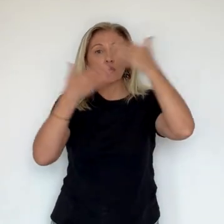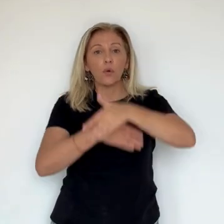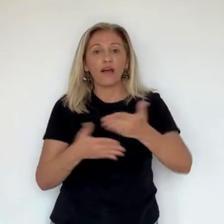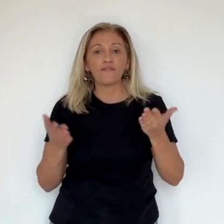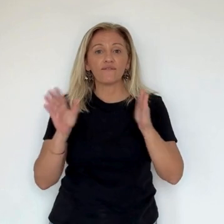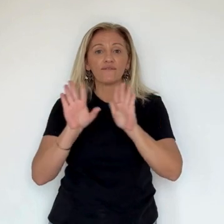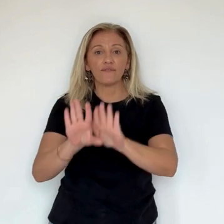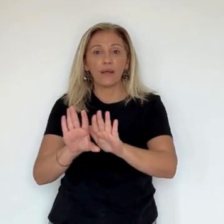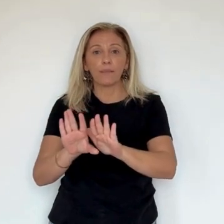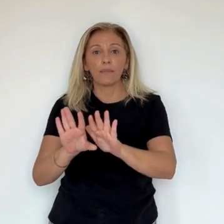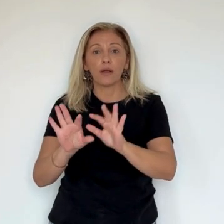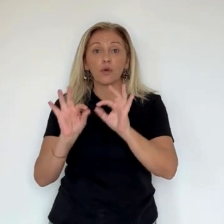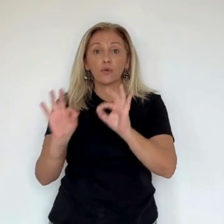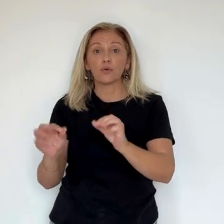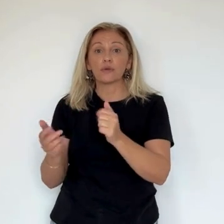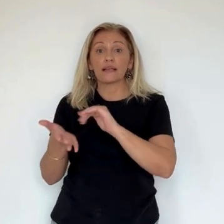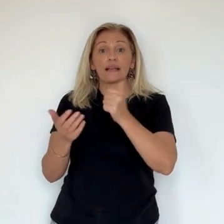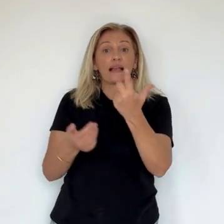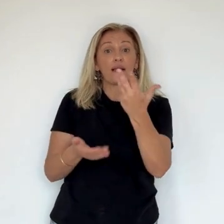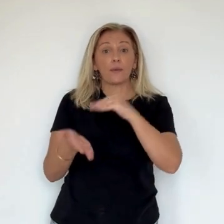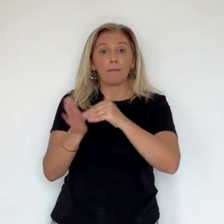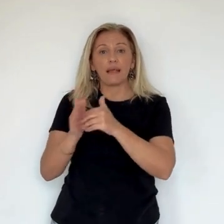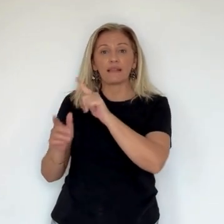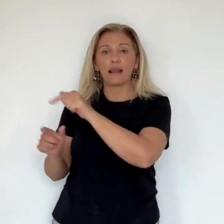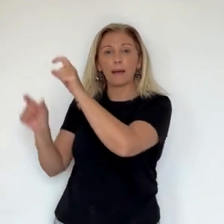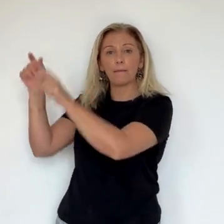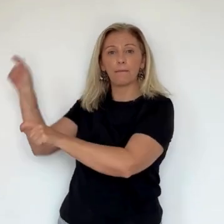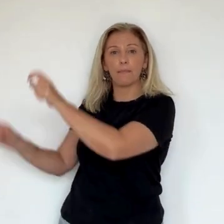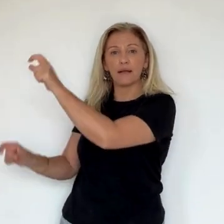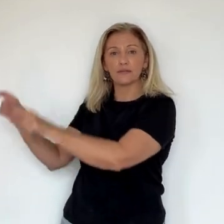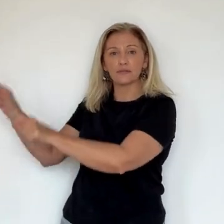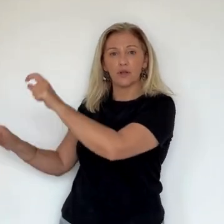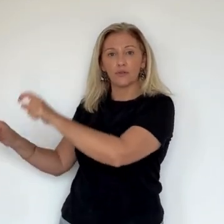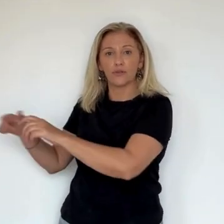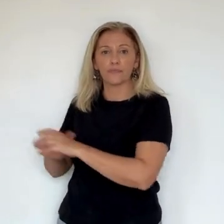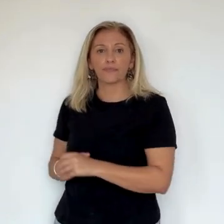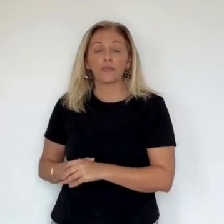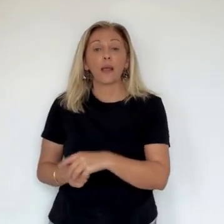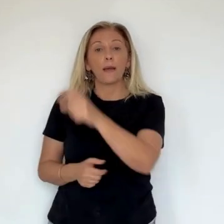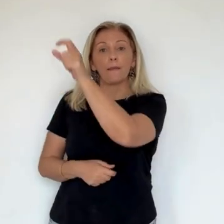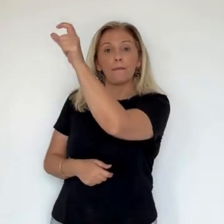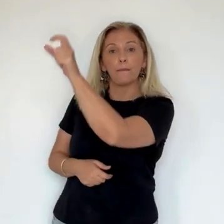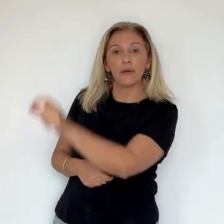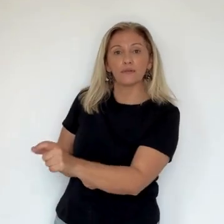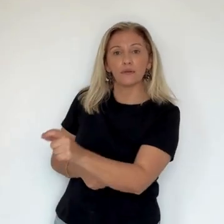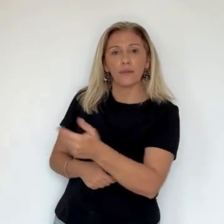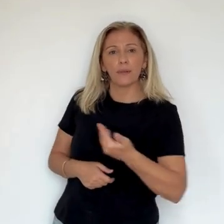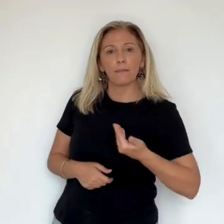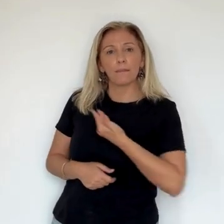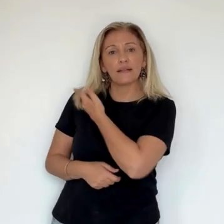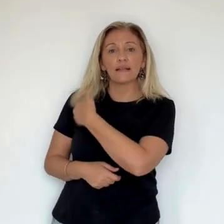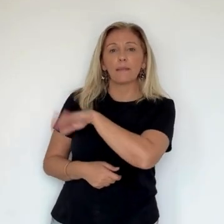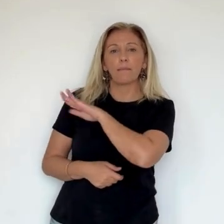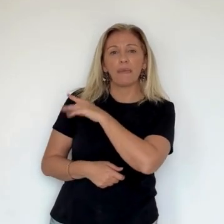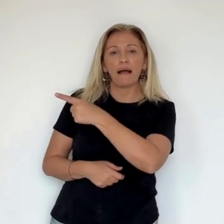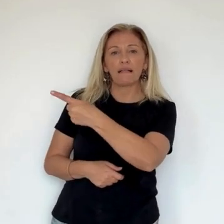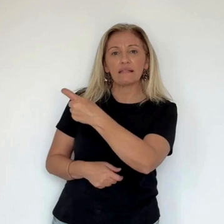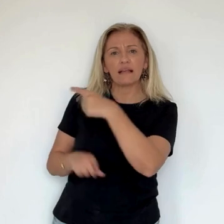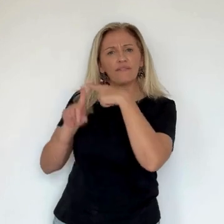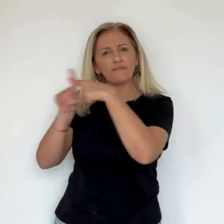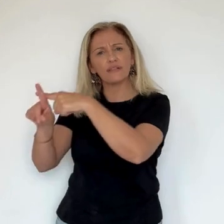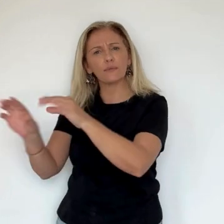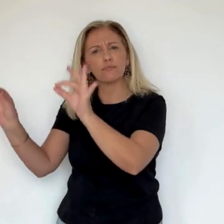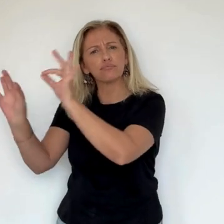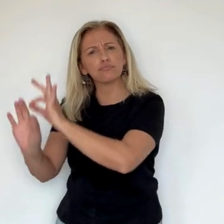Alors que ce drame se joue, à quelques mètres, sur la place Pauli, des dizaines de personnes sont présentes puisque s'y déroule la soirée de clôture de la foire d'île